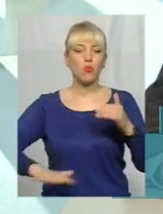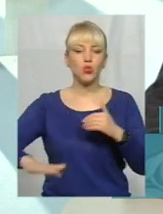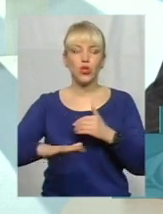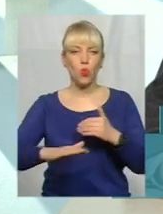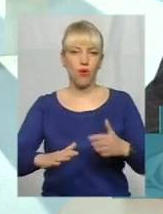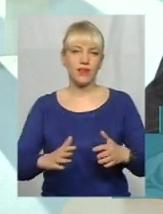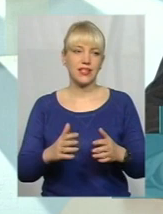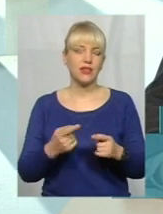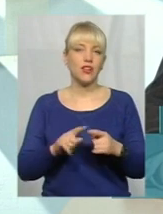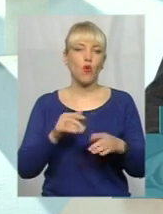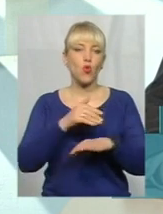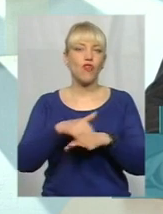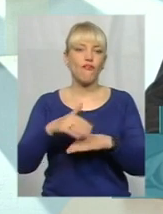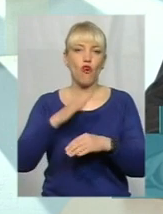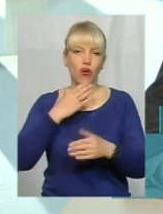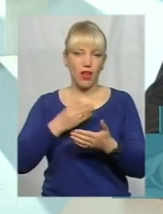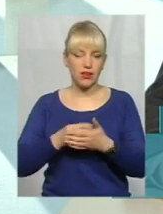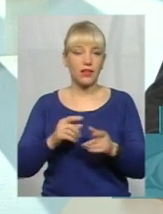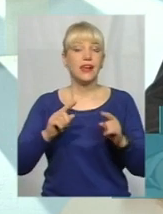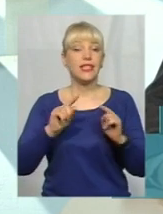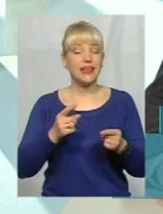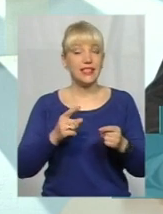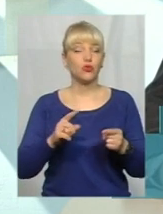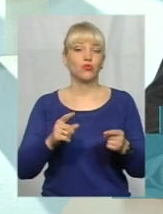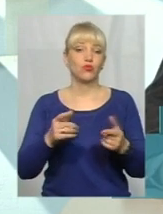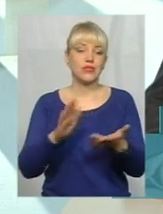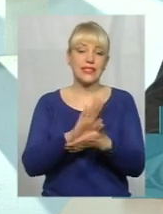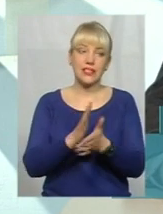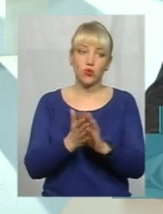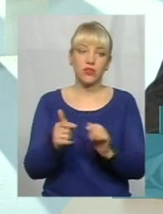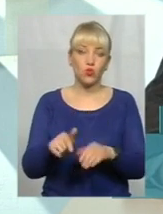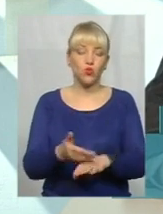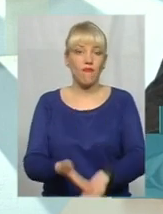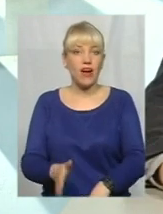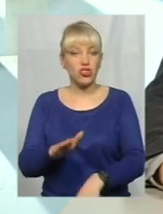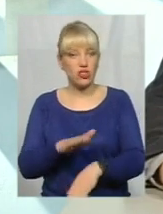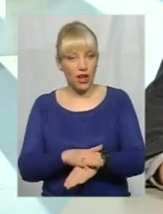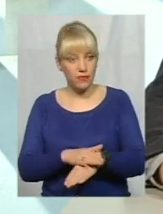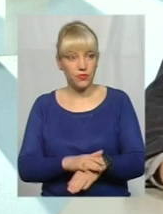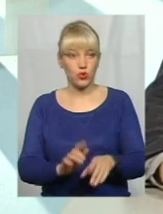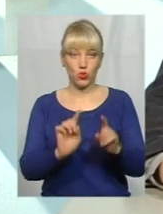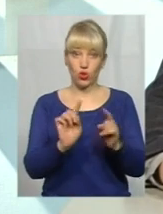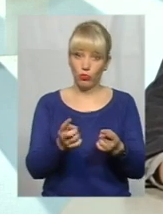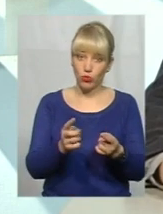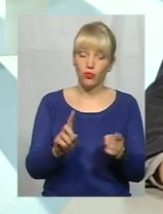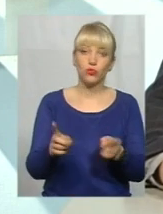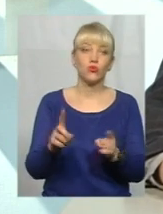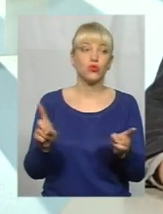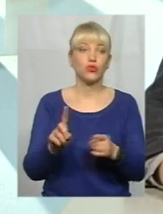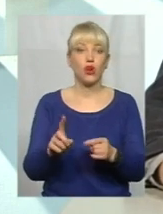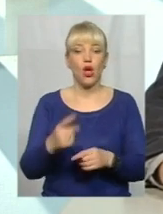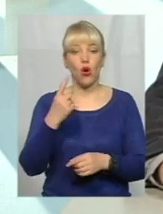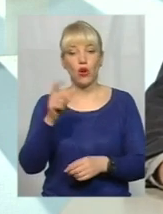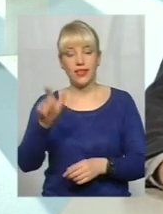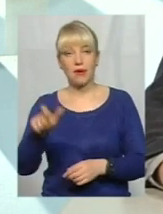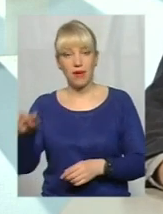в дворах. Тому і ситуація тут досить важка. Чому? Бо одні